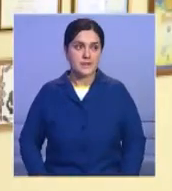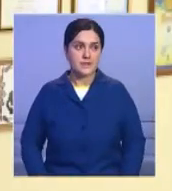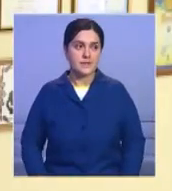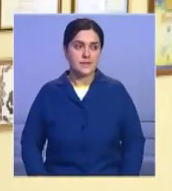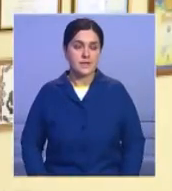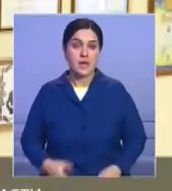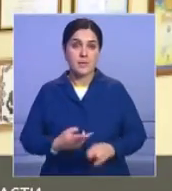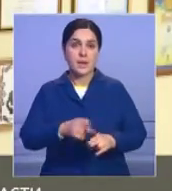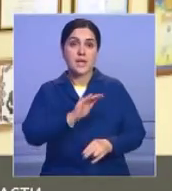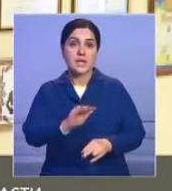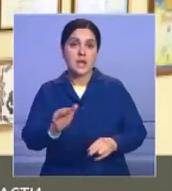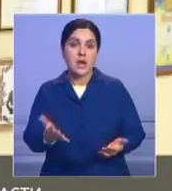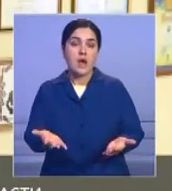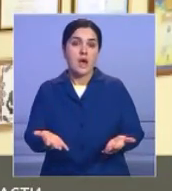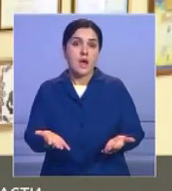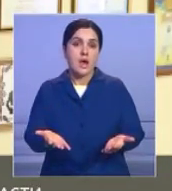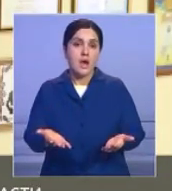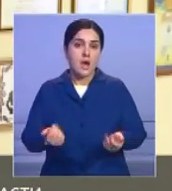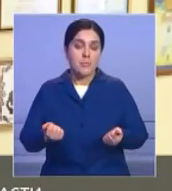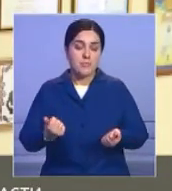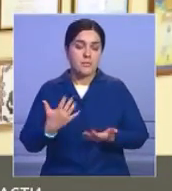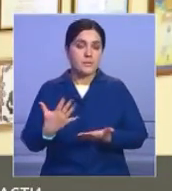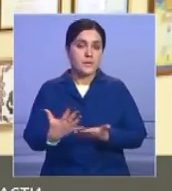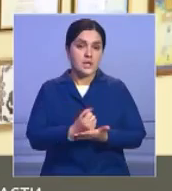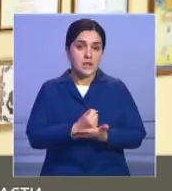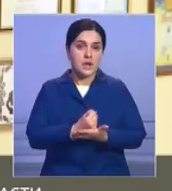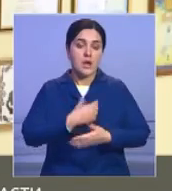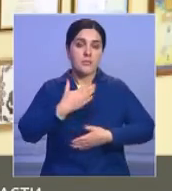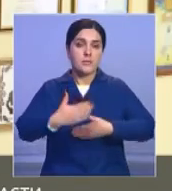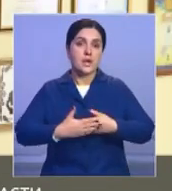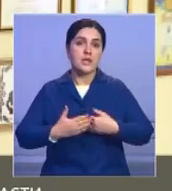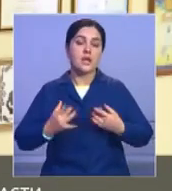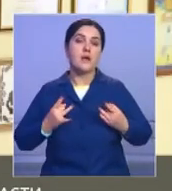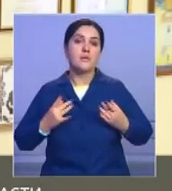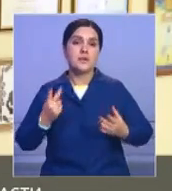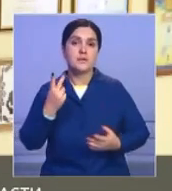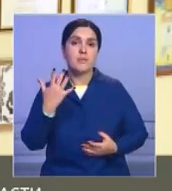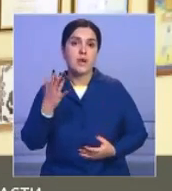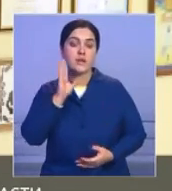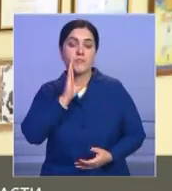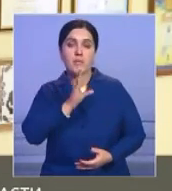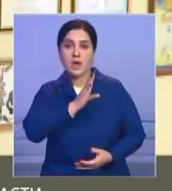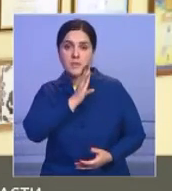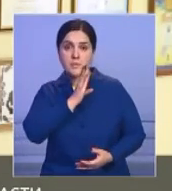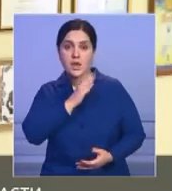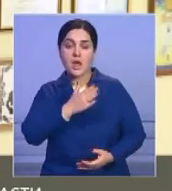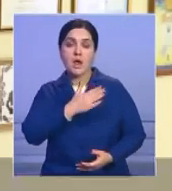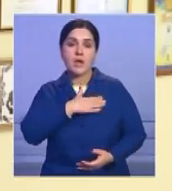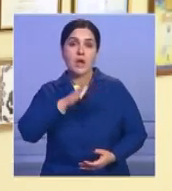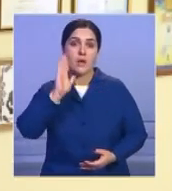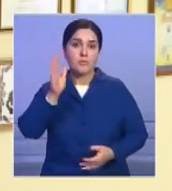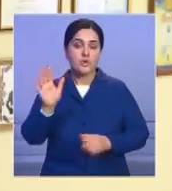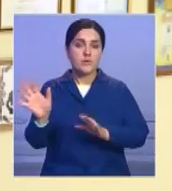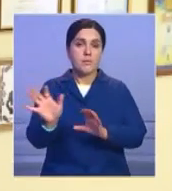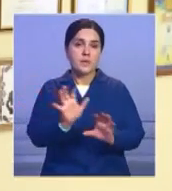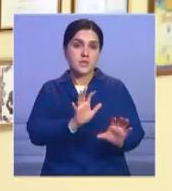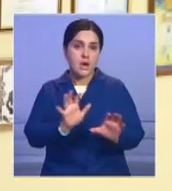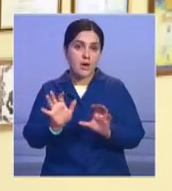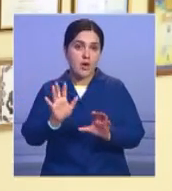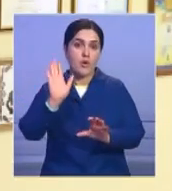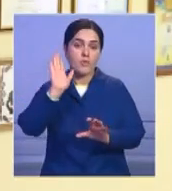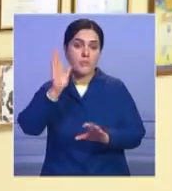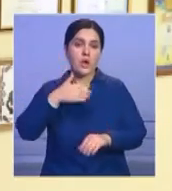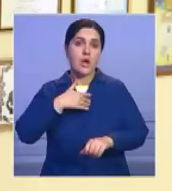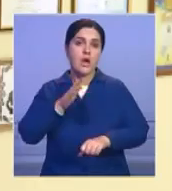дети апреле сегодня канун праздника независимости Казахстана «25 мам». Мы будем об этих детях заботиться, мы их будем